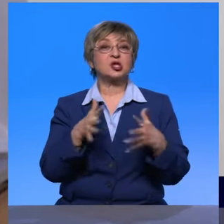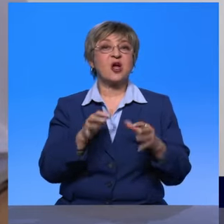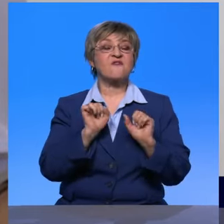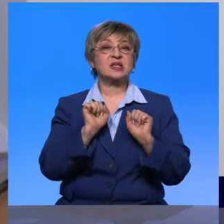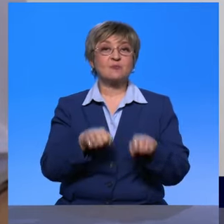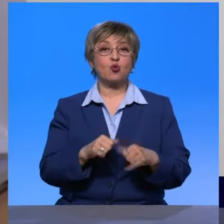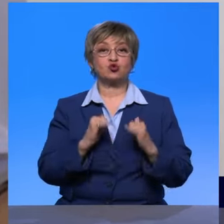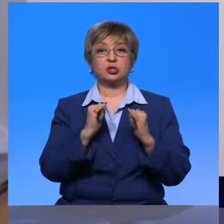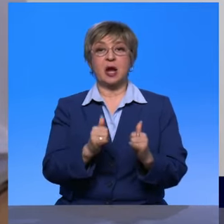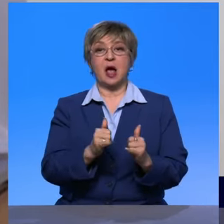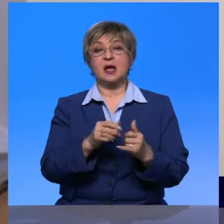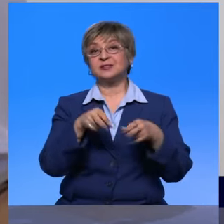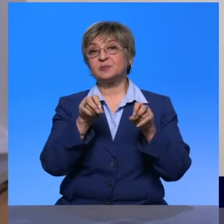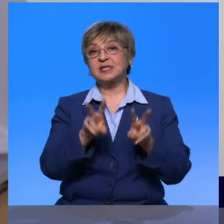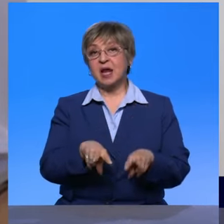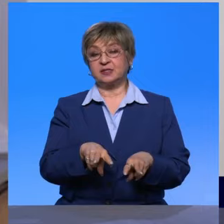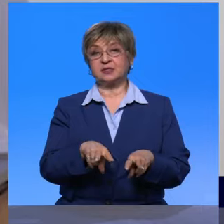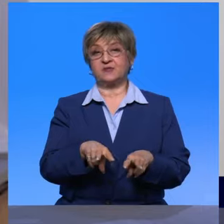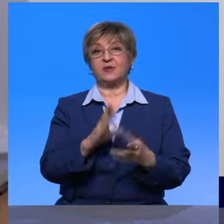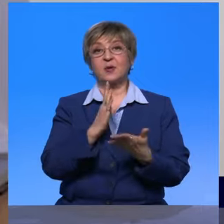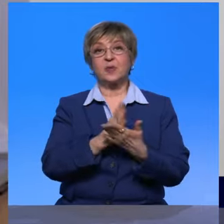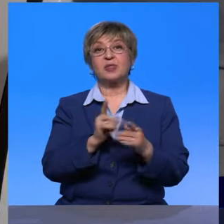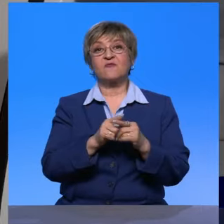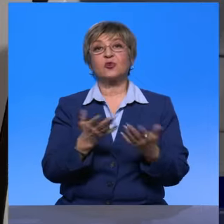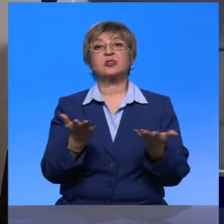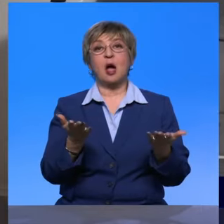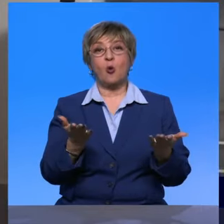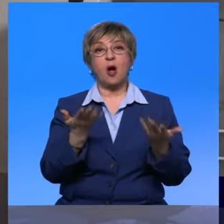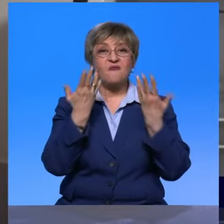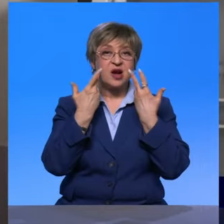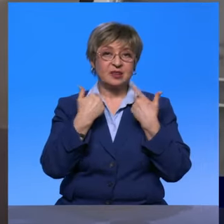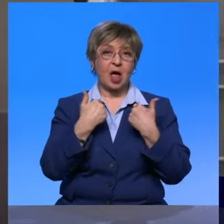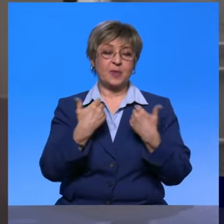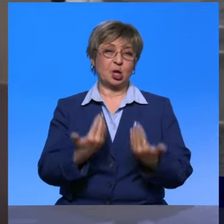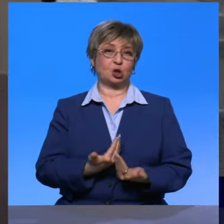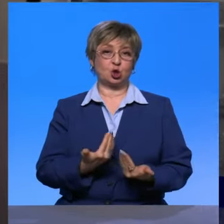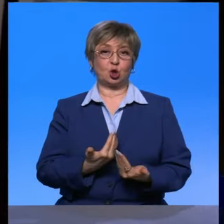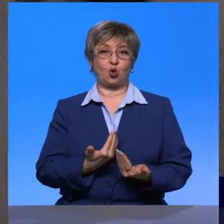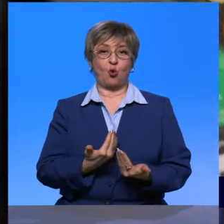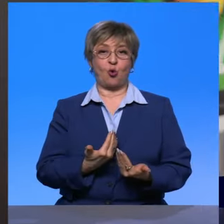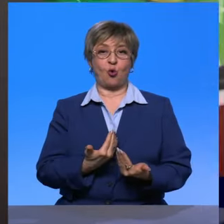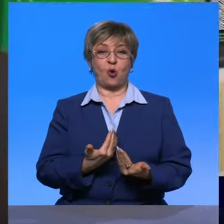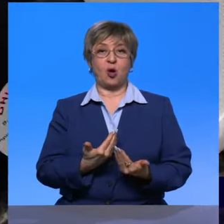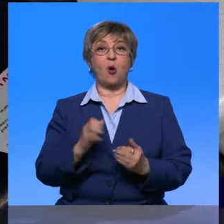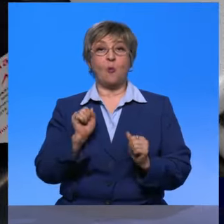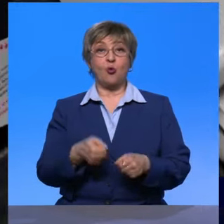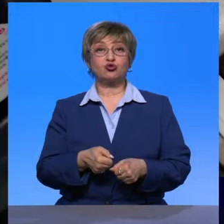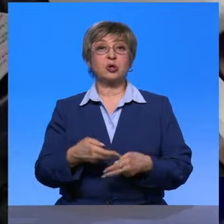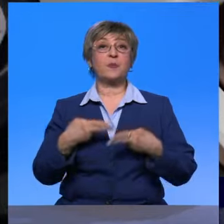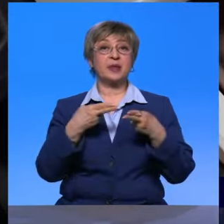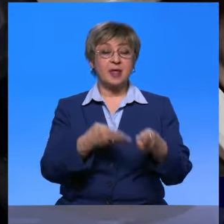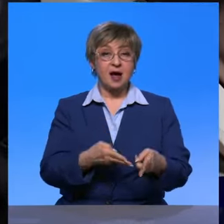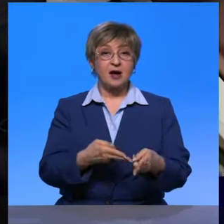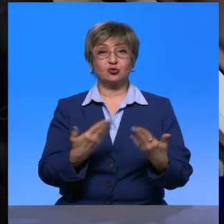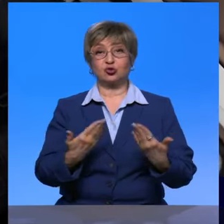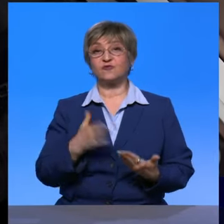для специалистов иметь вот такое комфортабельное жилье. Заезжай, живи. Все есть